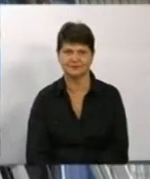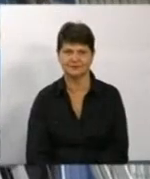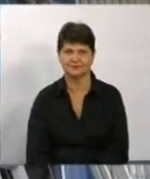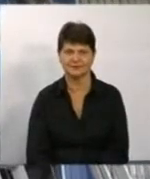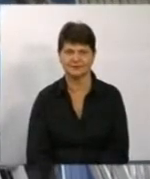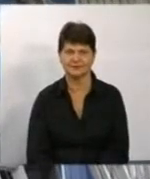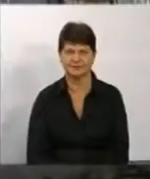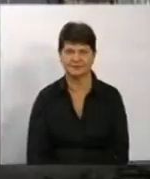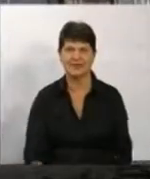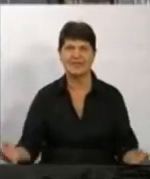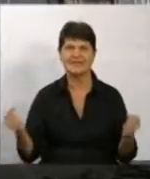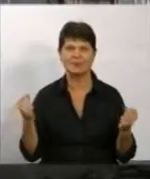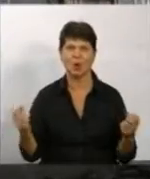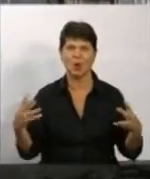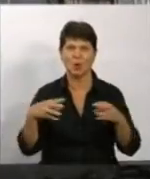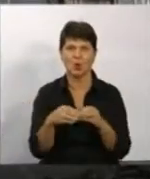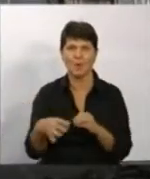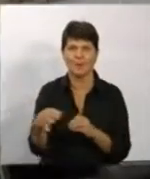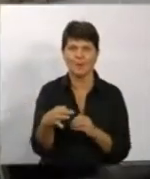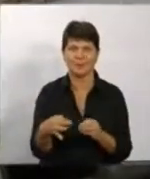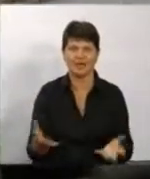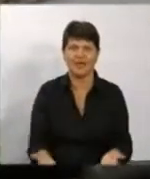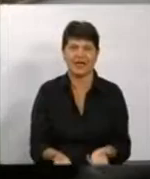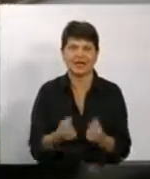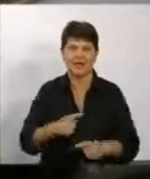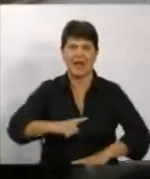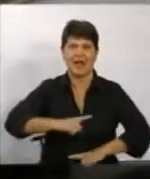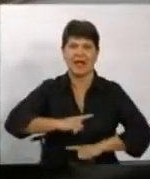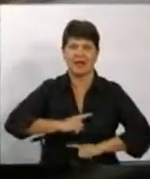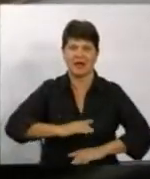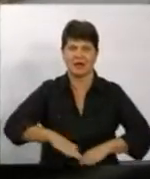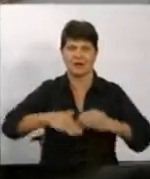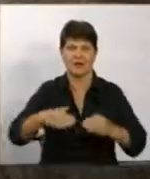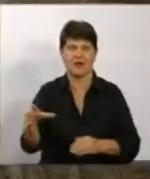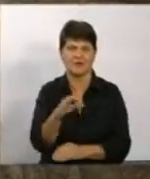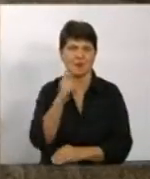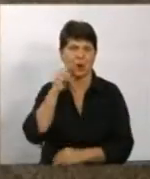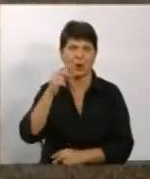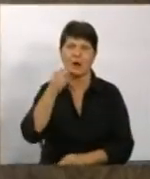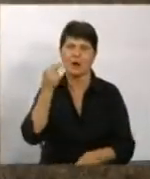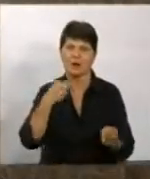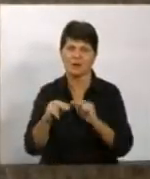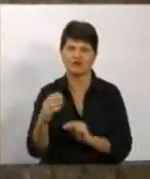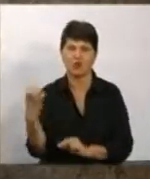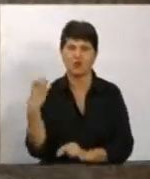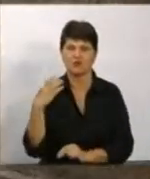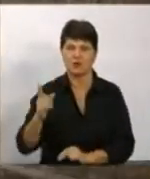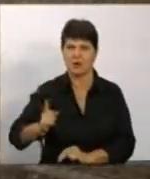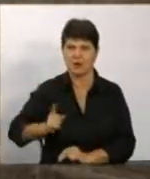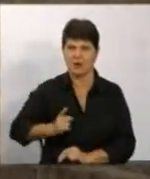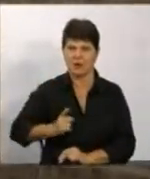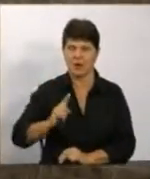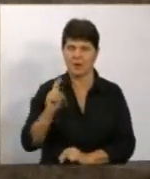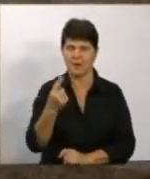У спорткомплексі обласних рятувальників стартує фінальний етап всеукраїнського конкурсу «Кращий начальник караулу». За першість